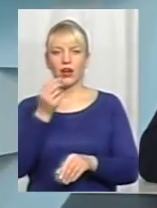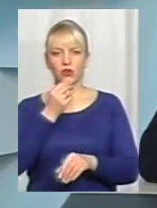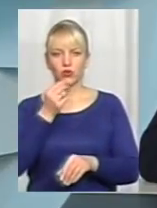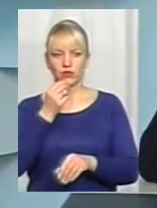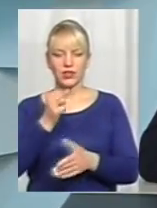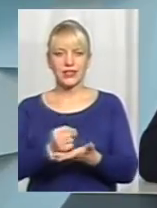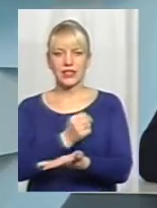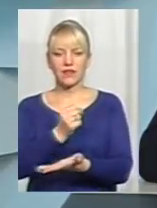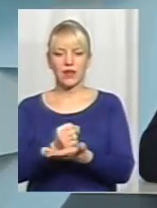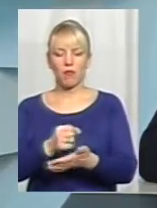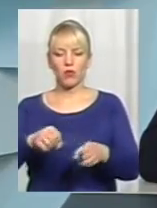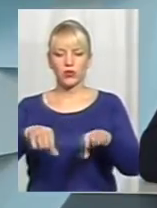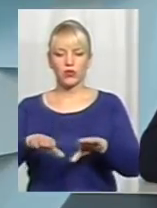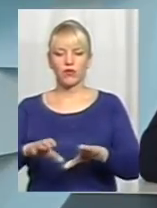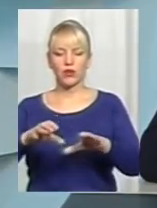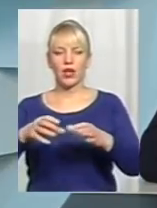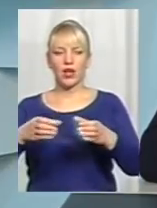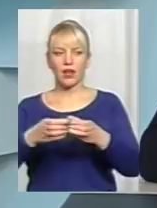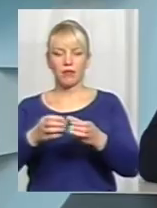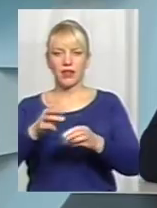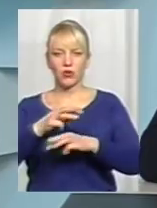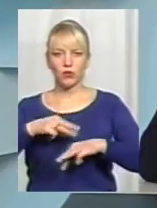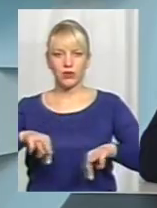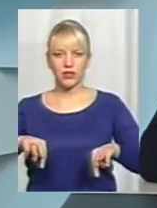затверджені постановою Кабінетом Міністра, воно в житті 36.